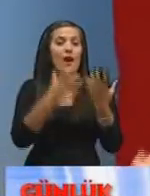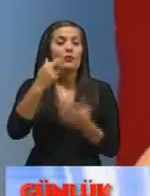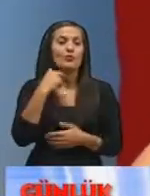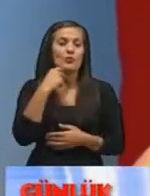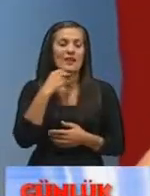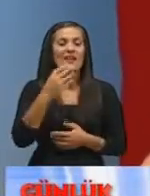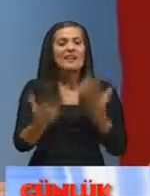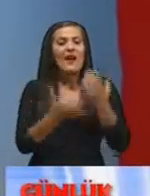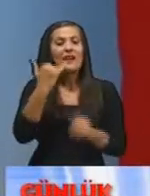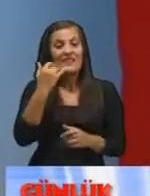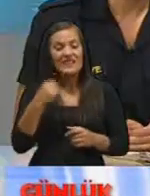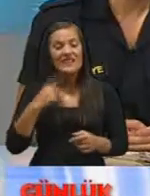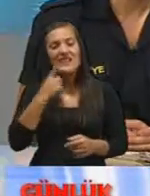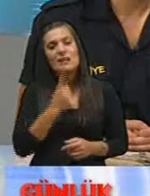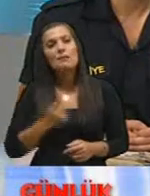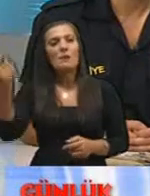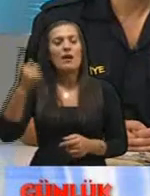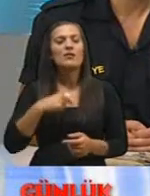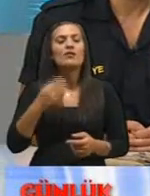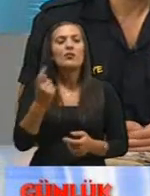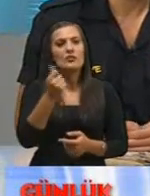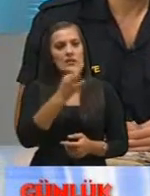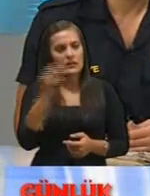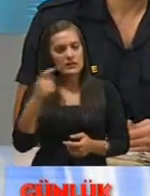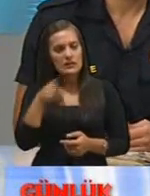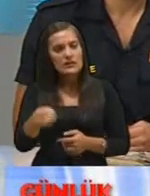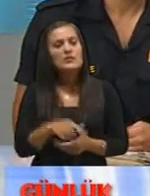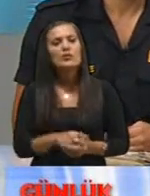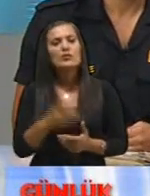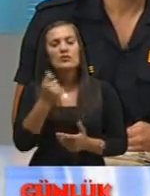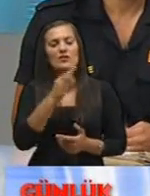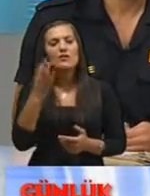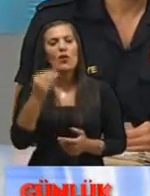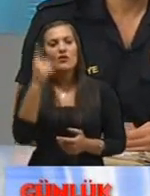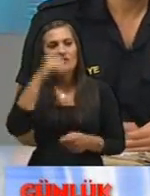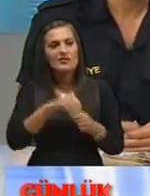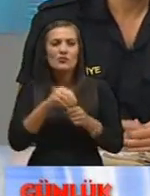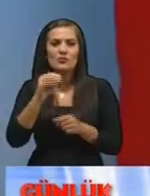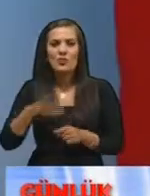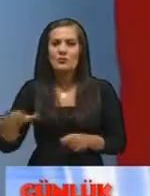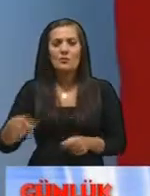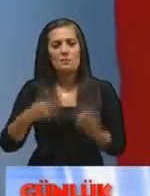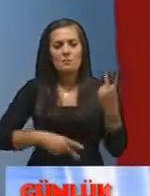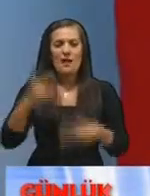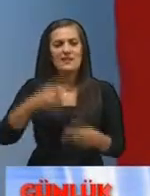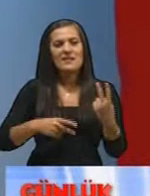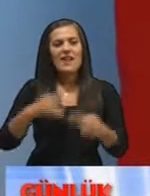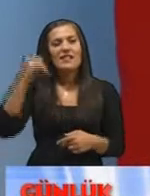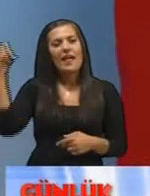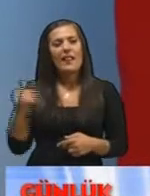yangın ihbar numarasıdır öyle değil mi? aynen ücretsizdir ücretsiz olduğu için bazen çocuklarımız dalga amaçlı da